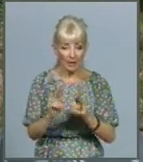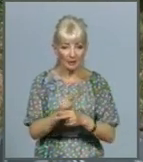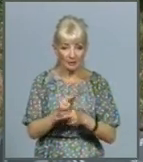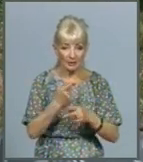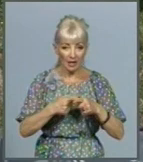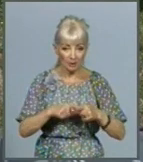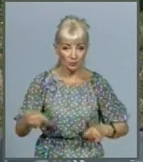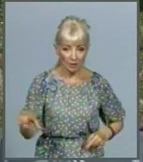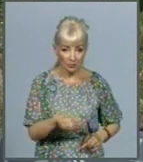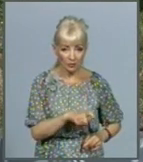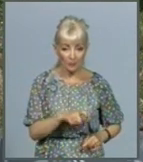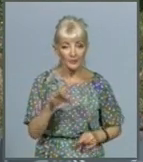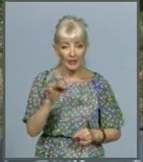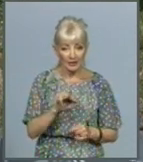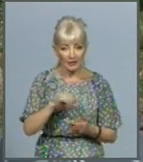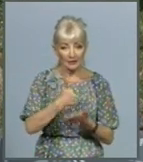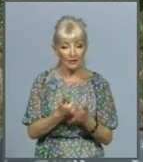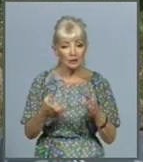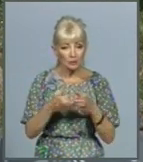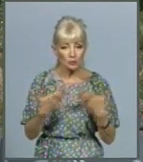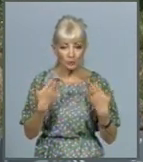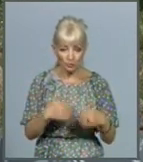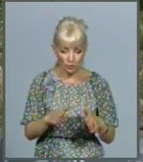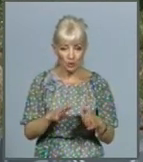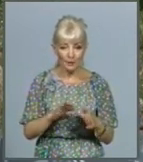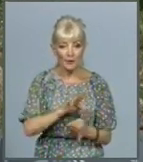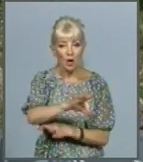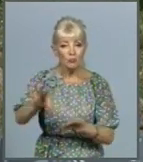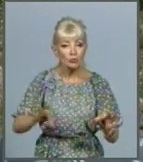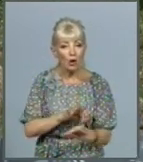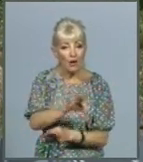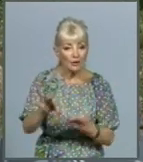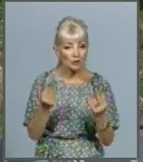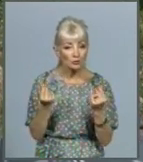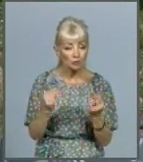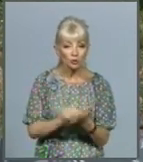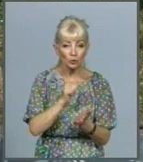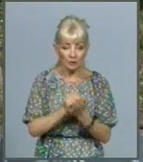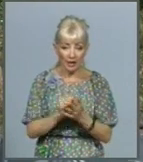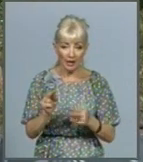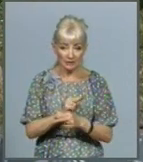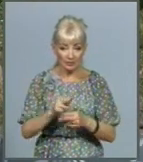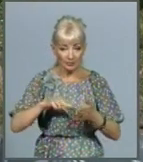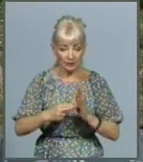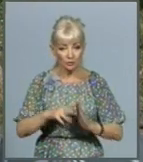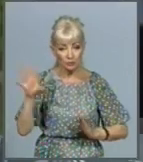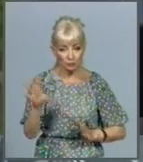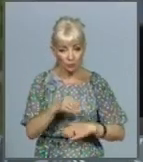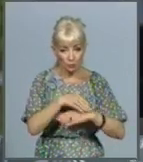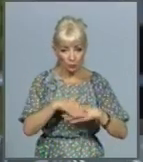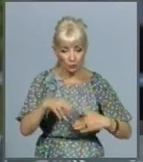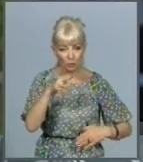І профільні служби вже розробили проєктно-кошторисну документацію. Відремонтувати планують всю вулицю Тернопільську.